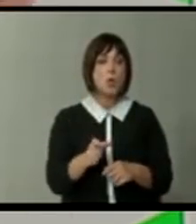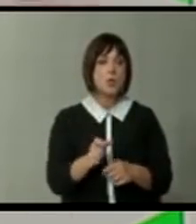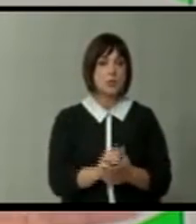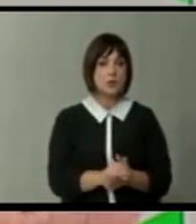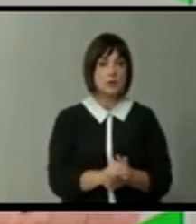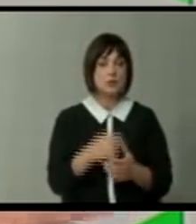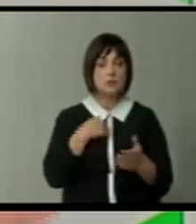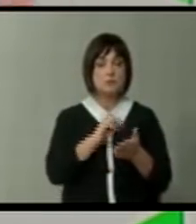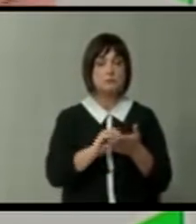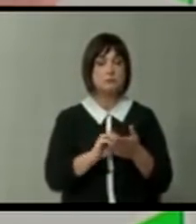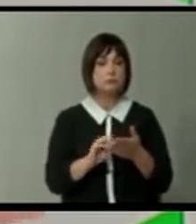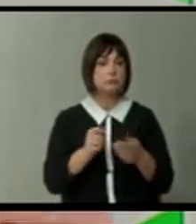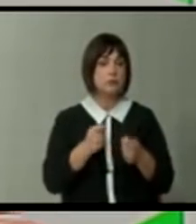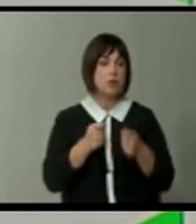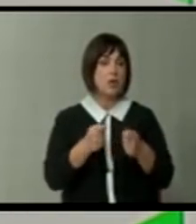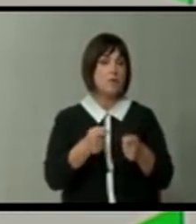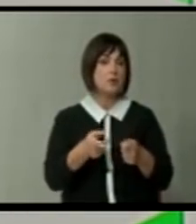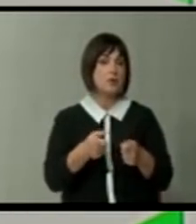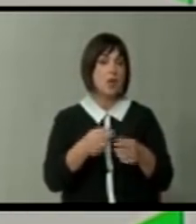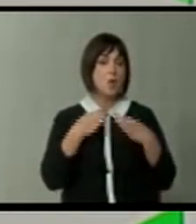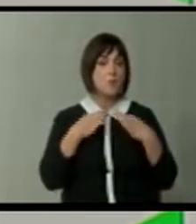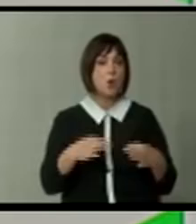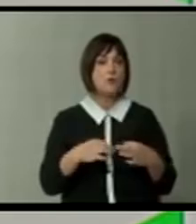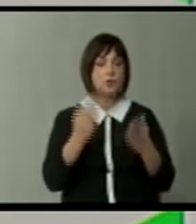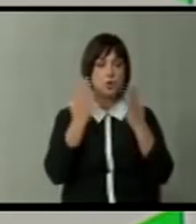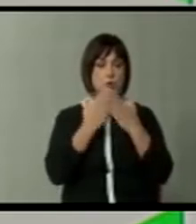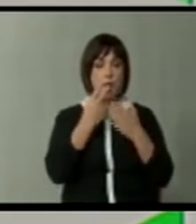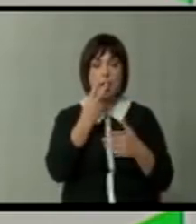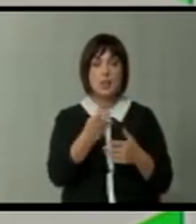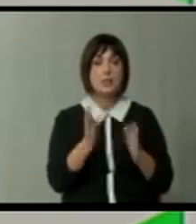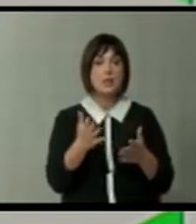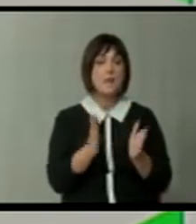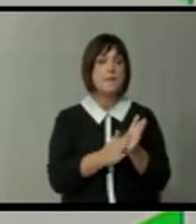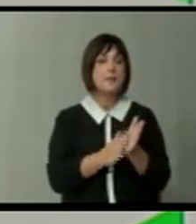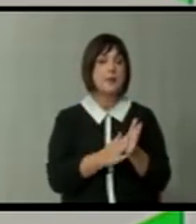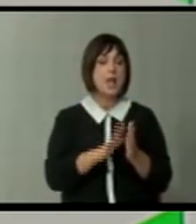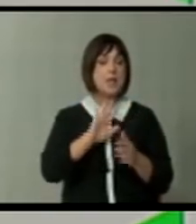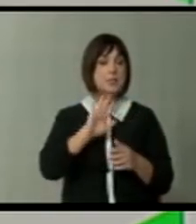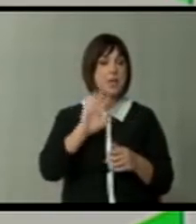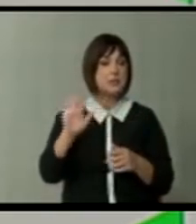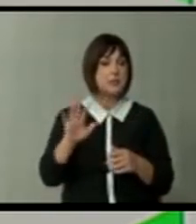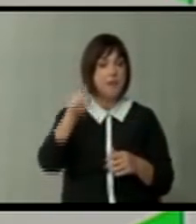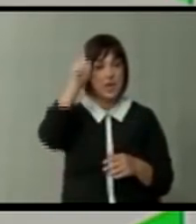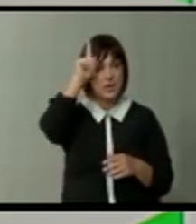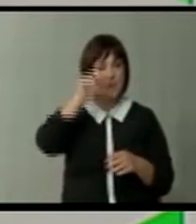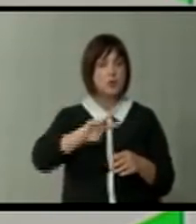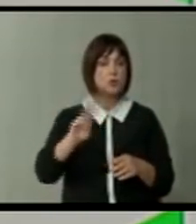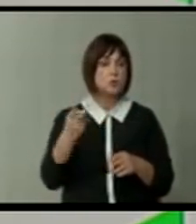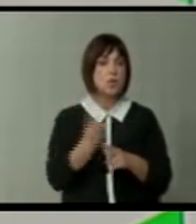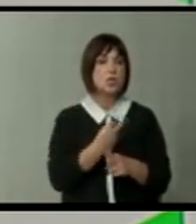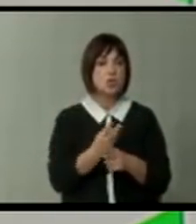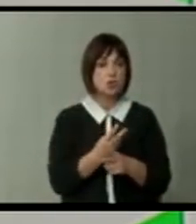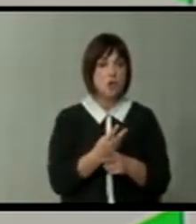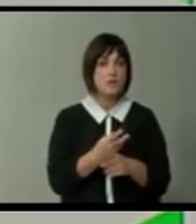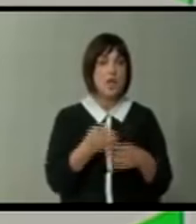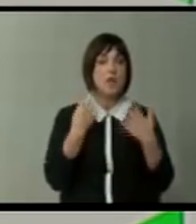запишат на месо на професионални школи. Гледајте, например, на Запад, Германија и сличније држави,